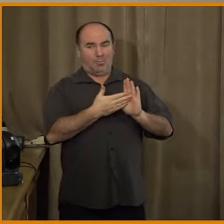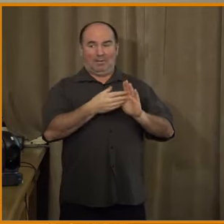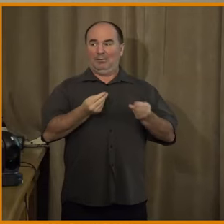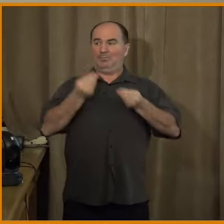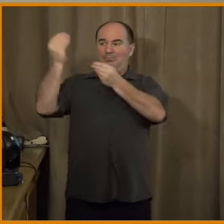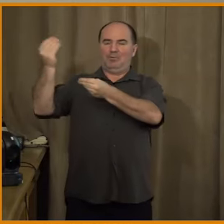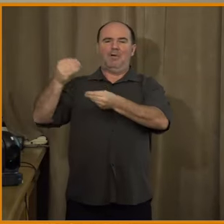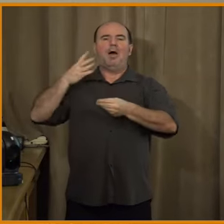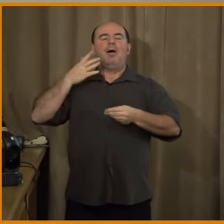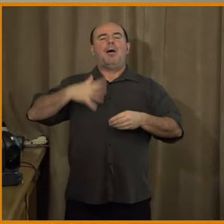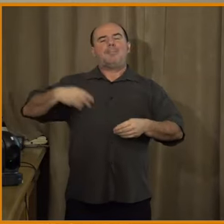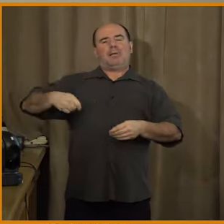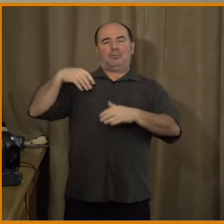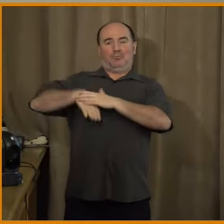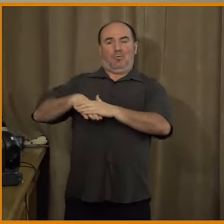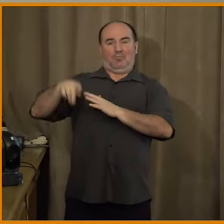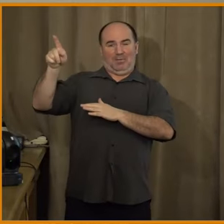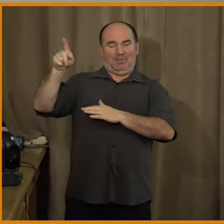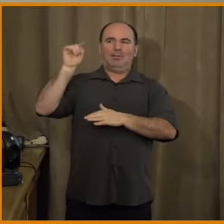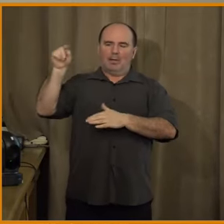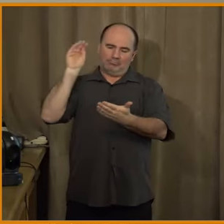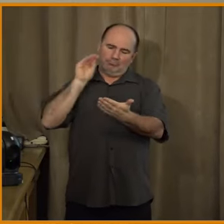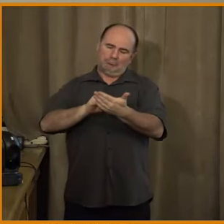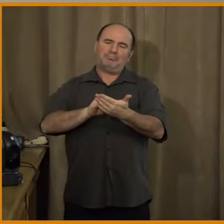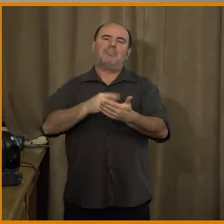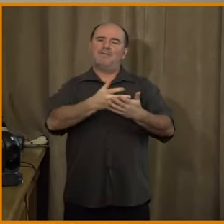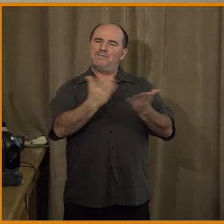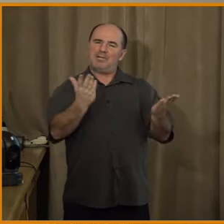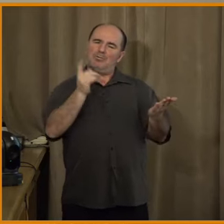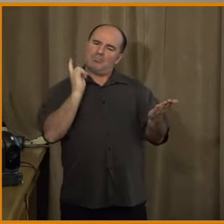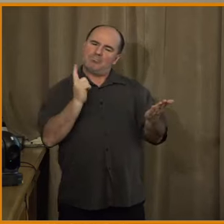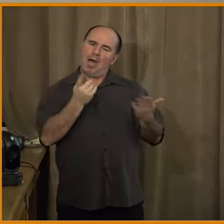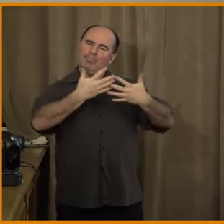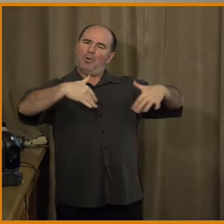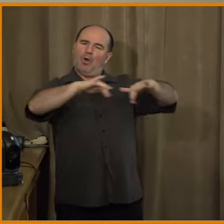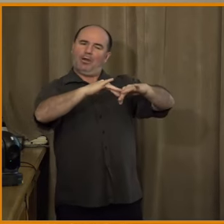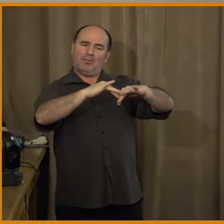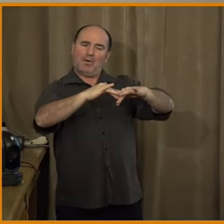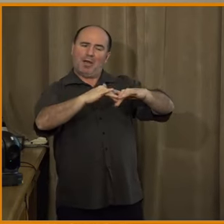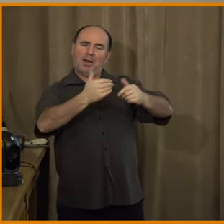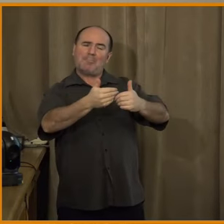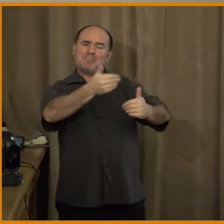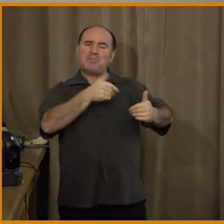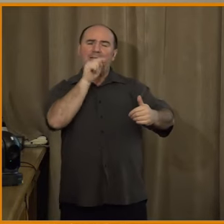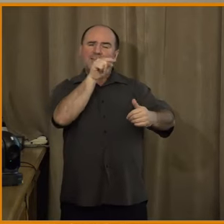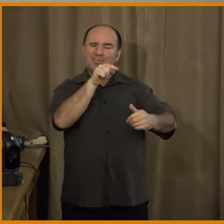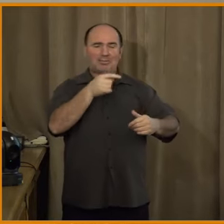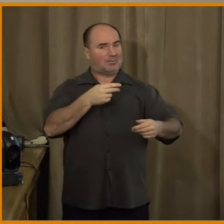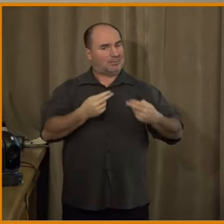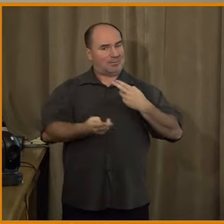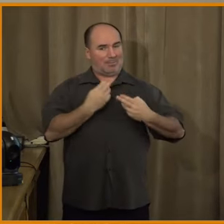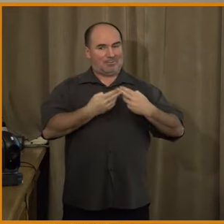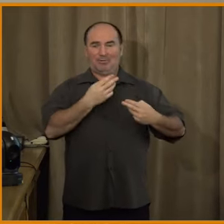vnitra, tak tam je explicitně napsáno, že veřejnost musí být chráněna i před některými pravdivými informacemi, protože